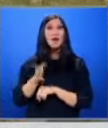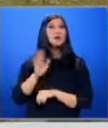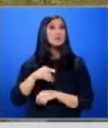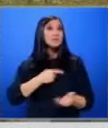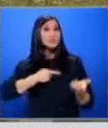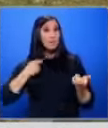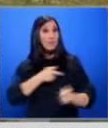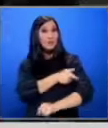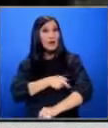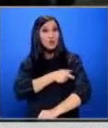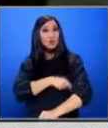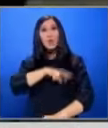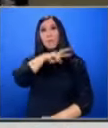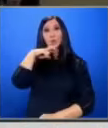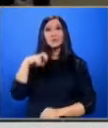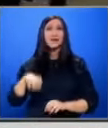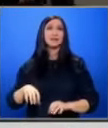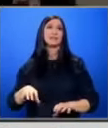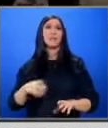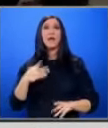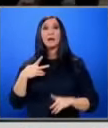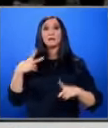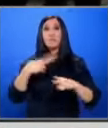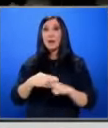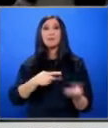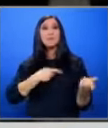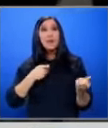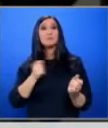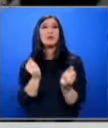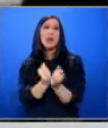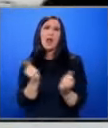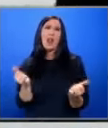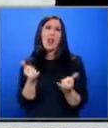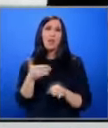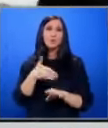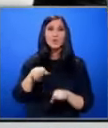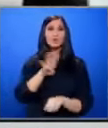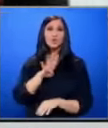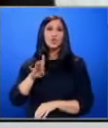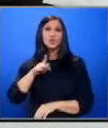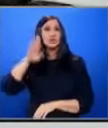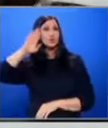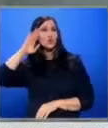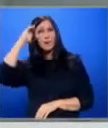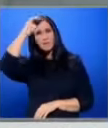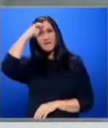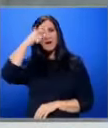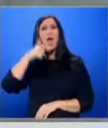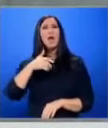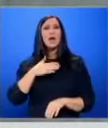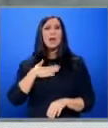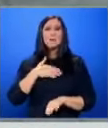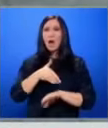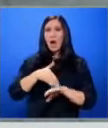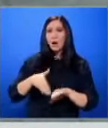стрелбата дежурните полицаи са обезвредили стрелеца. При ареста е леко пострадал 44 годишен служител на МВР. Охлозване е